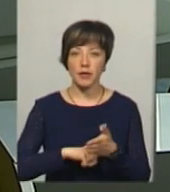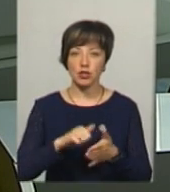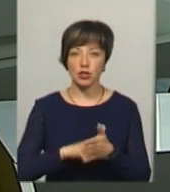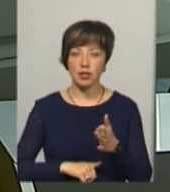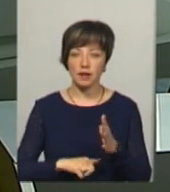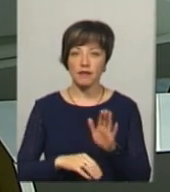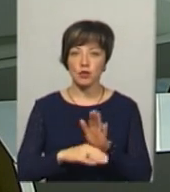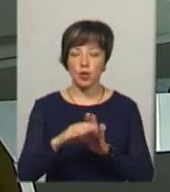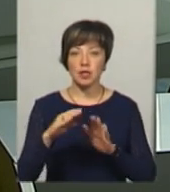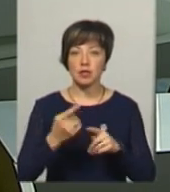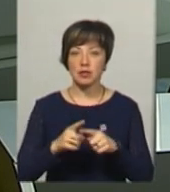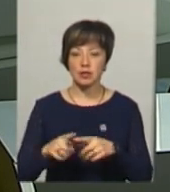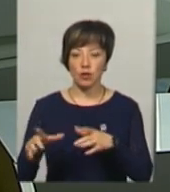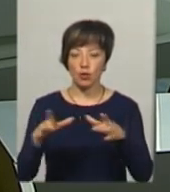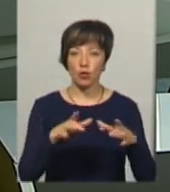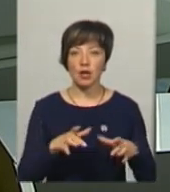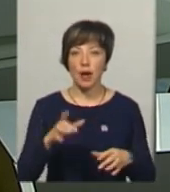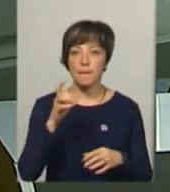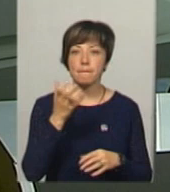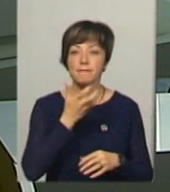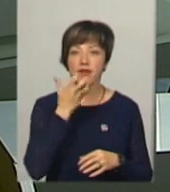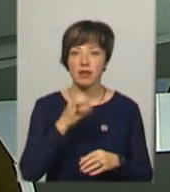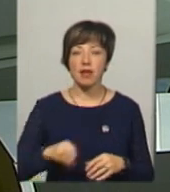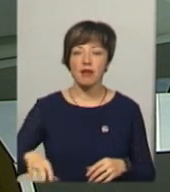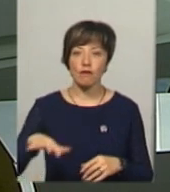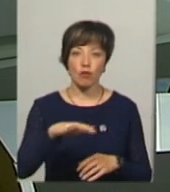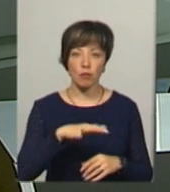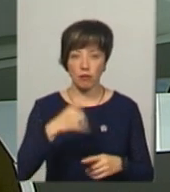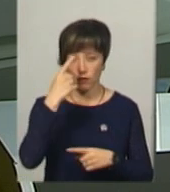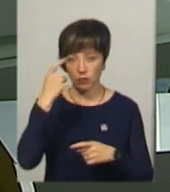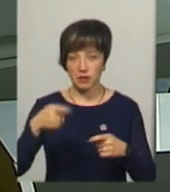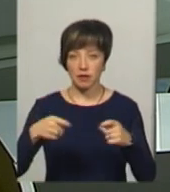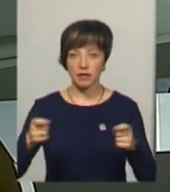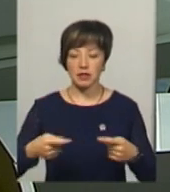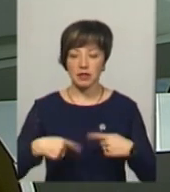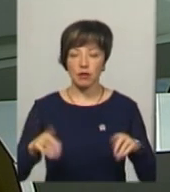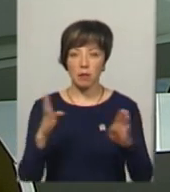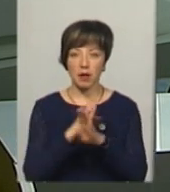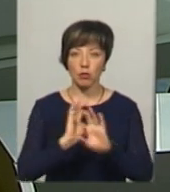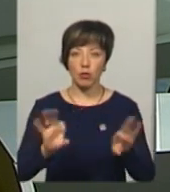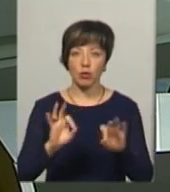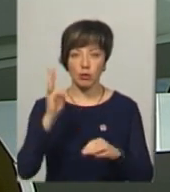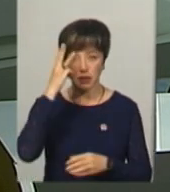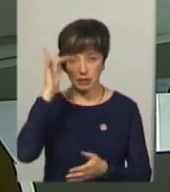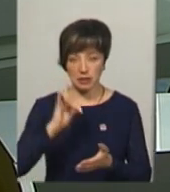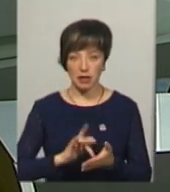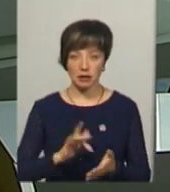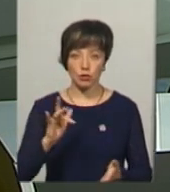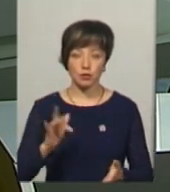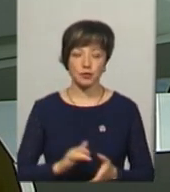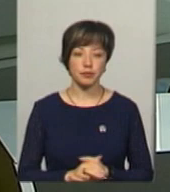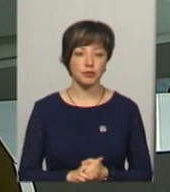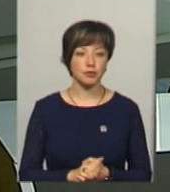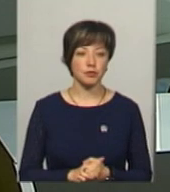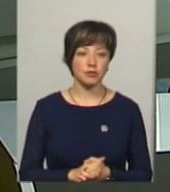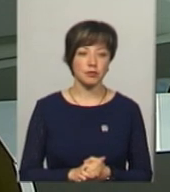висотний циклон, який розміщувався на півдні Європи. Про це повідомила завідувач сектору метеопрогнозів Хмельницького центру з гідрометеорології